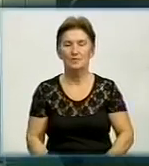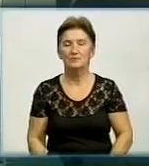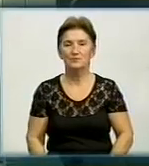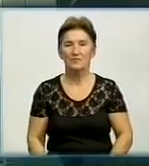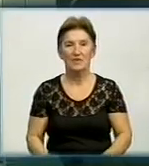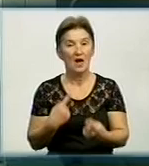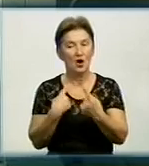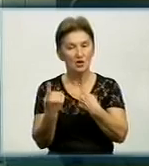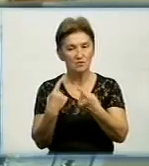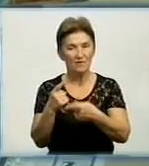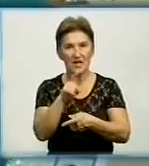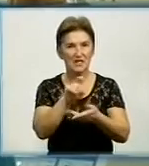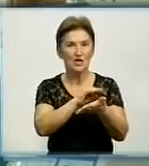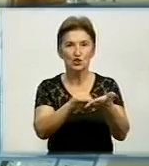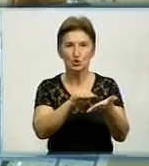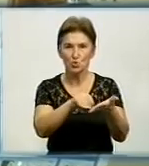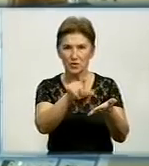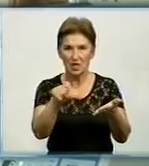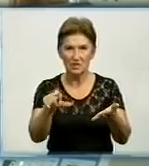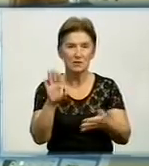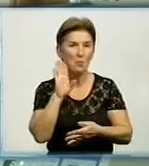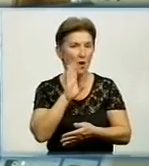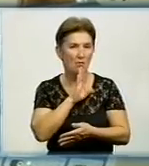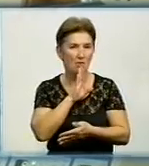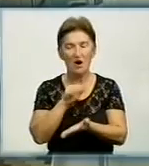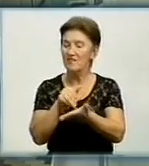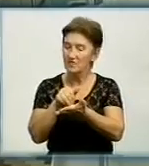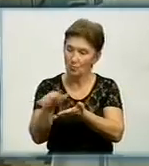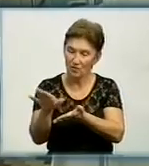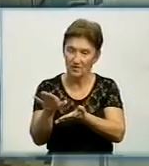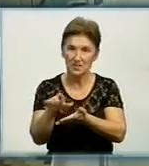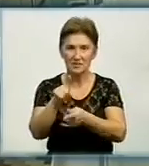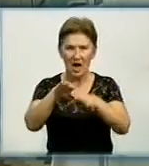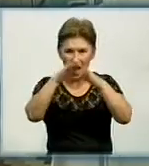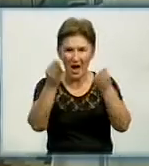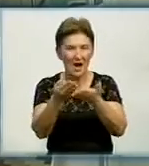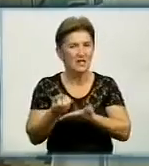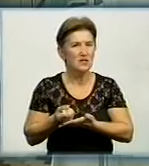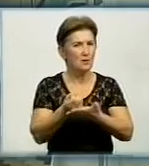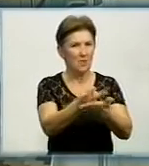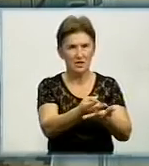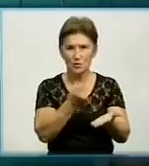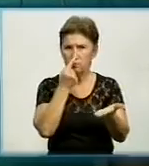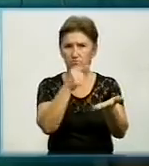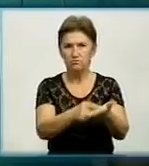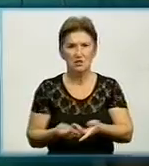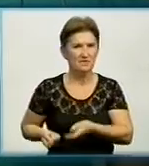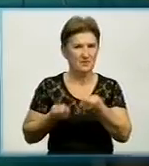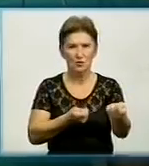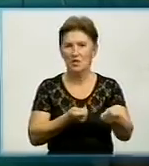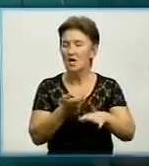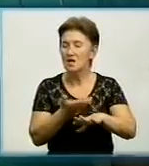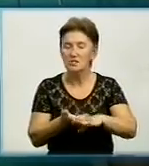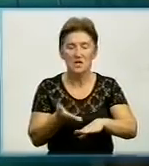Розмовляти з журналістами мама потерпіла, у хлопчика відмовилась. Лікарі ж кажуть, до реанімації хлопець потрапив у тяжкому стані. Состояння дитина